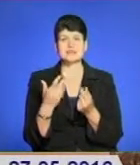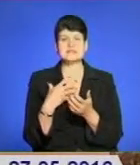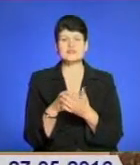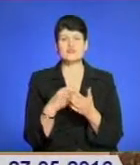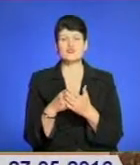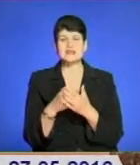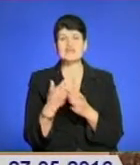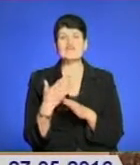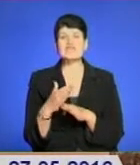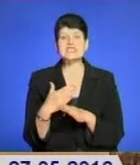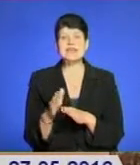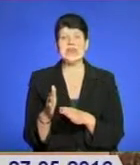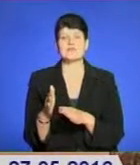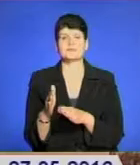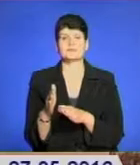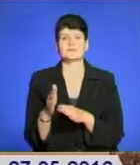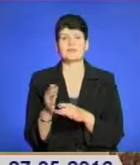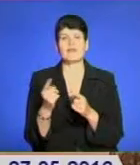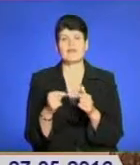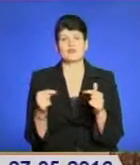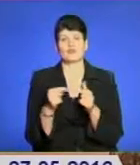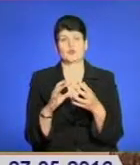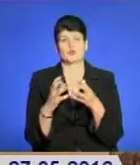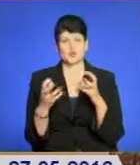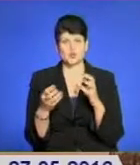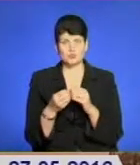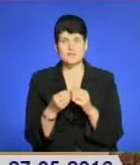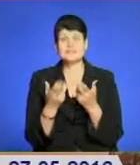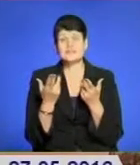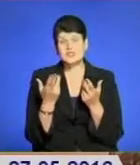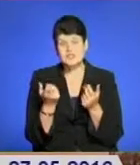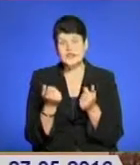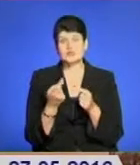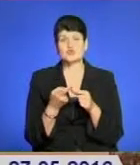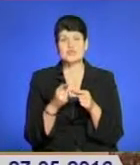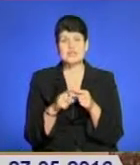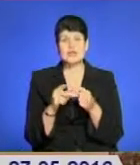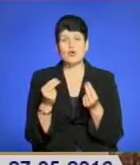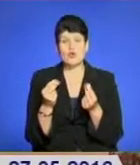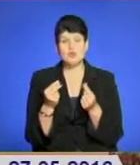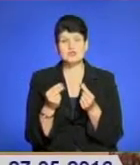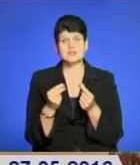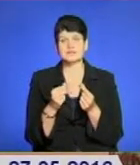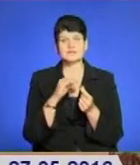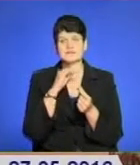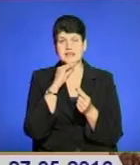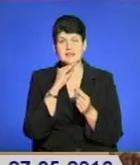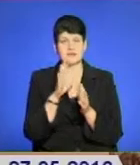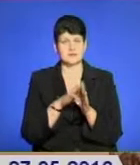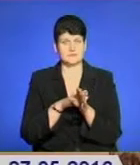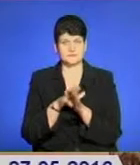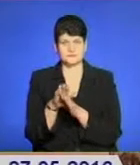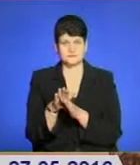і виділяв відповідну суму. Звичайно, що цих коштів, в принципі, недостатньо в повному